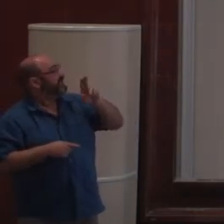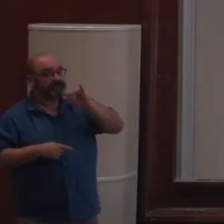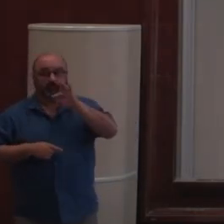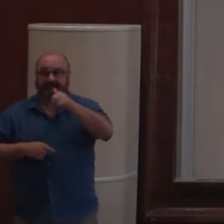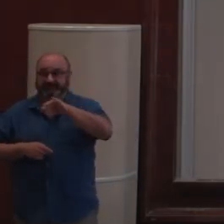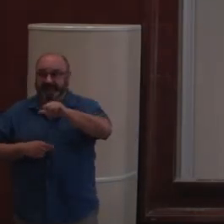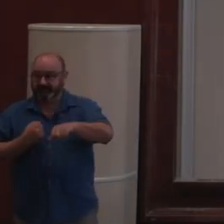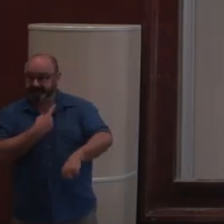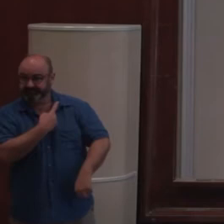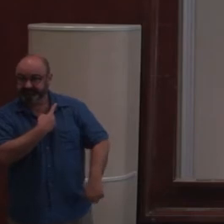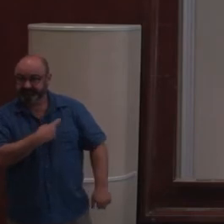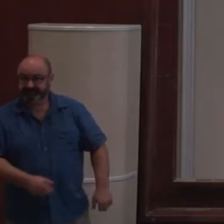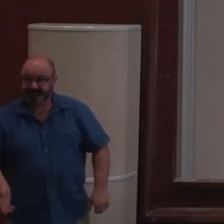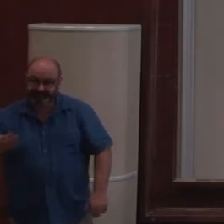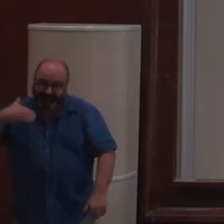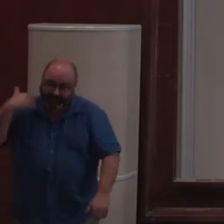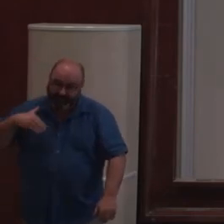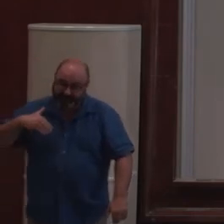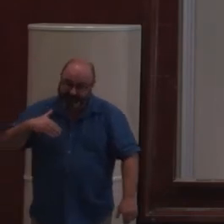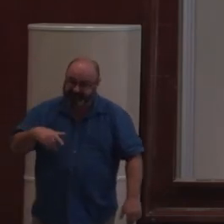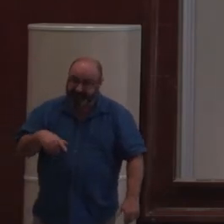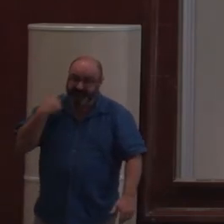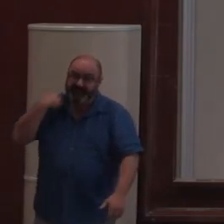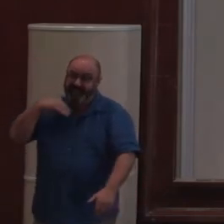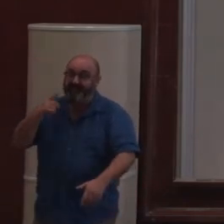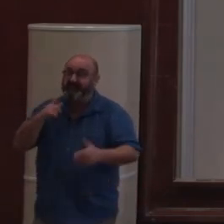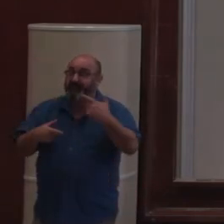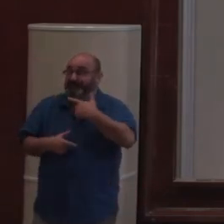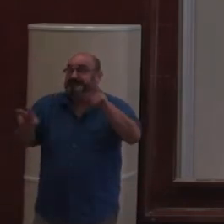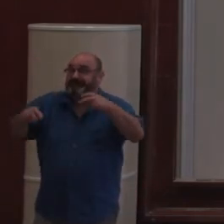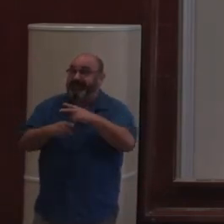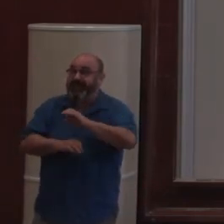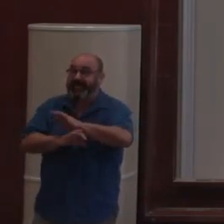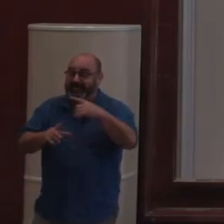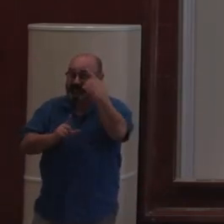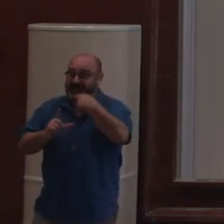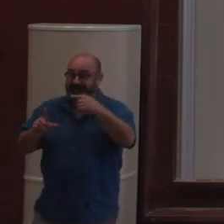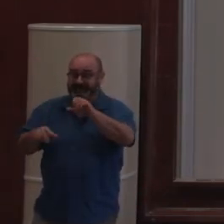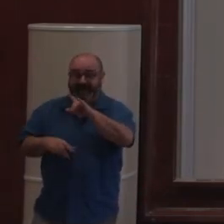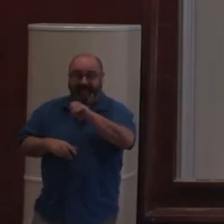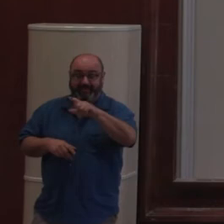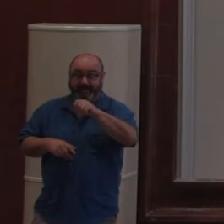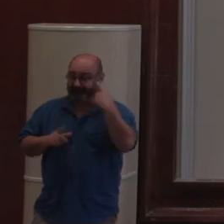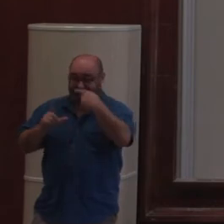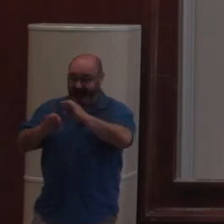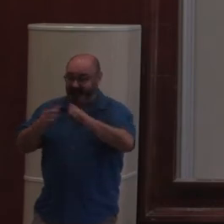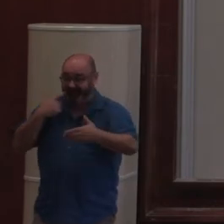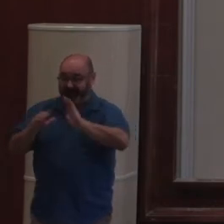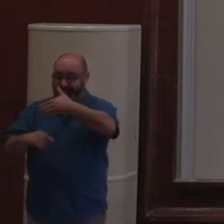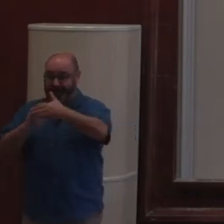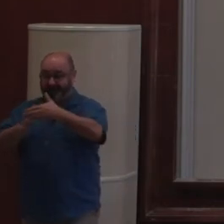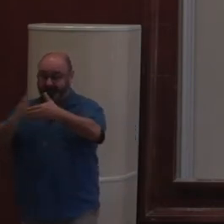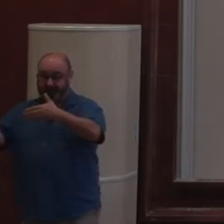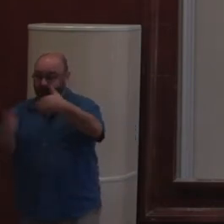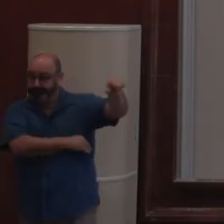l'idée, c'est de couper les têtes.'est headless. On fait du headless. Donc, on retire la tête. On retire l'interface. Donc, pour couper